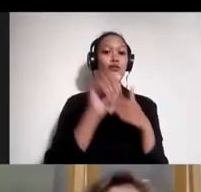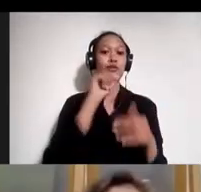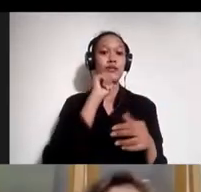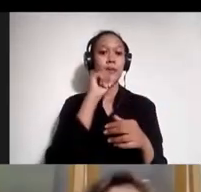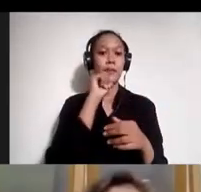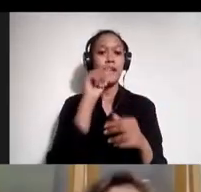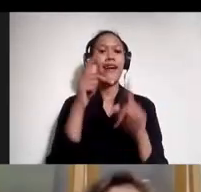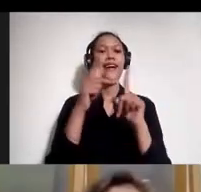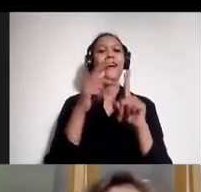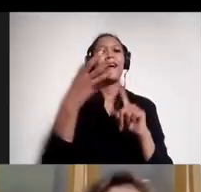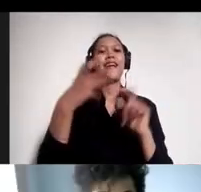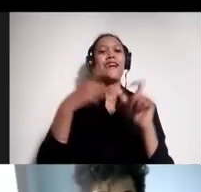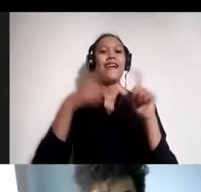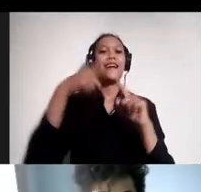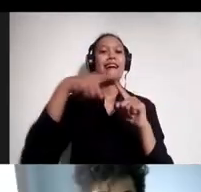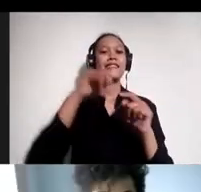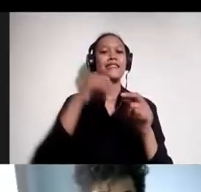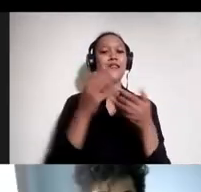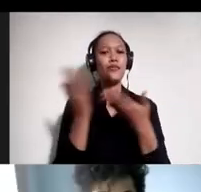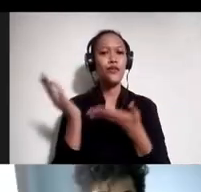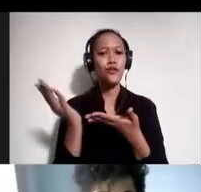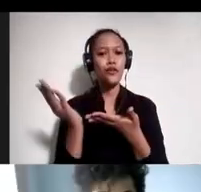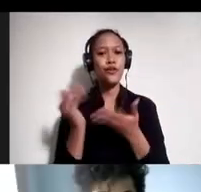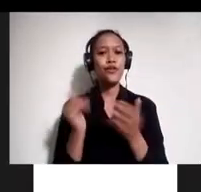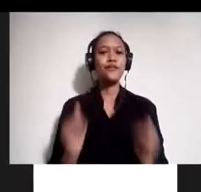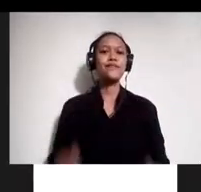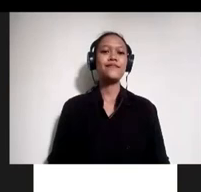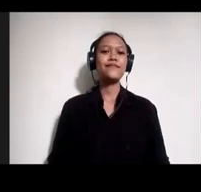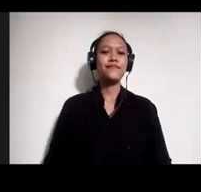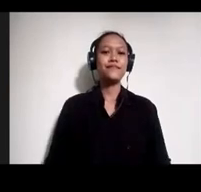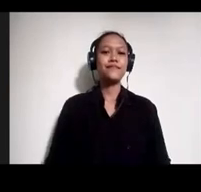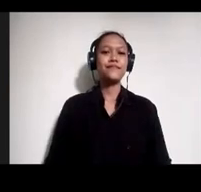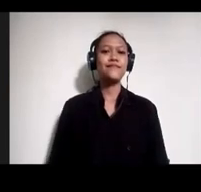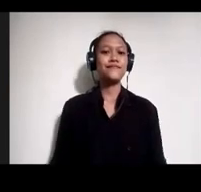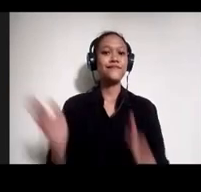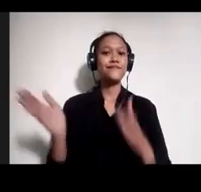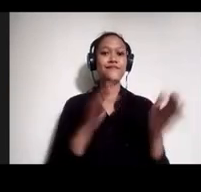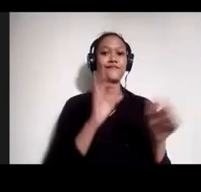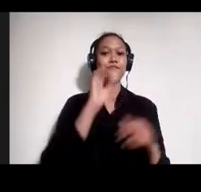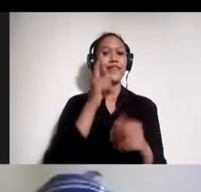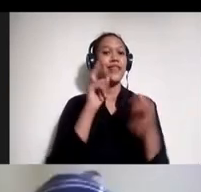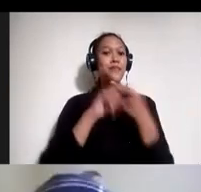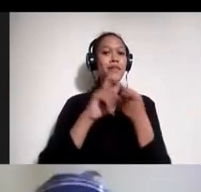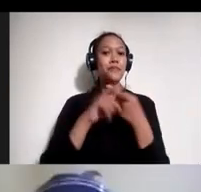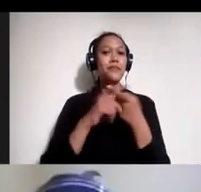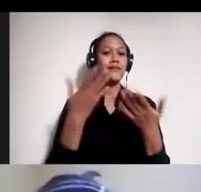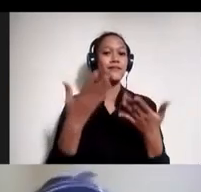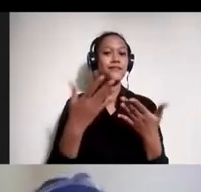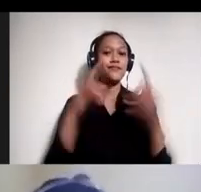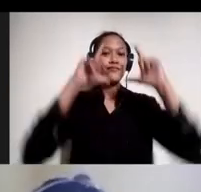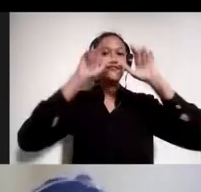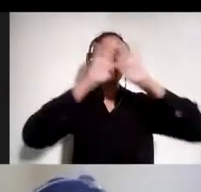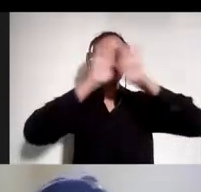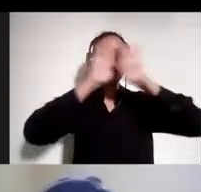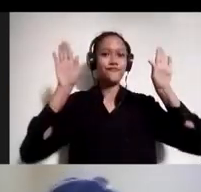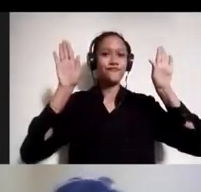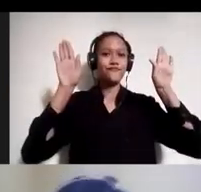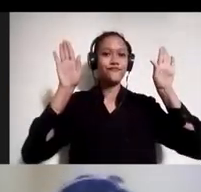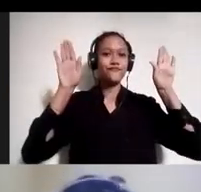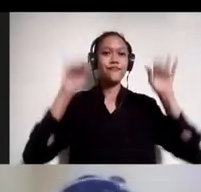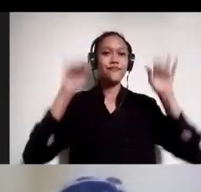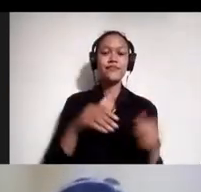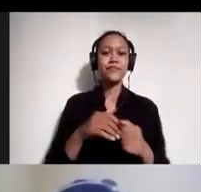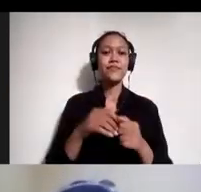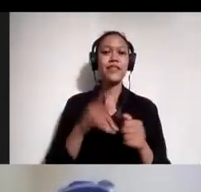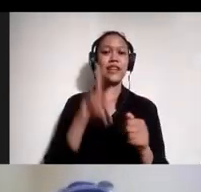Hestina Fatmasari. Mbak Hestina Fatmasari. Baik, teman-teman, silakan dinyalakan kameranya. Akan ada